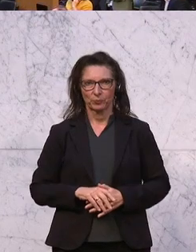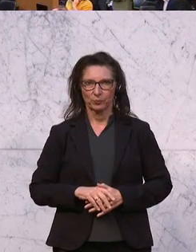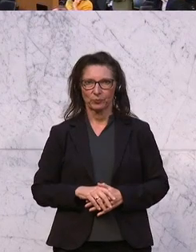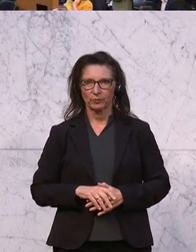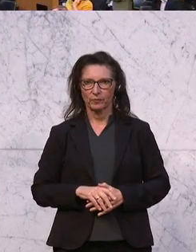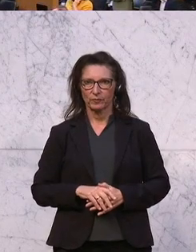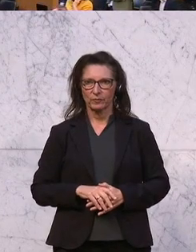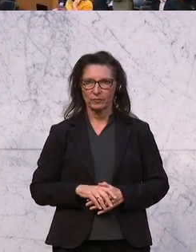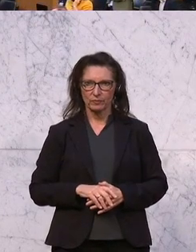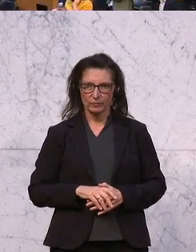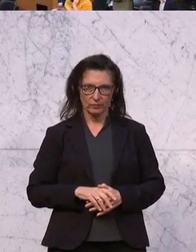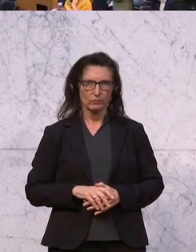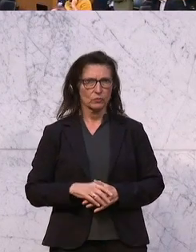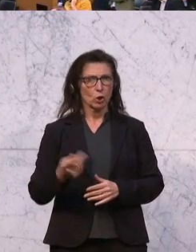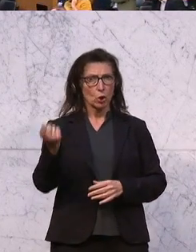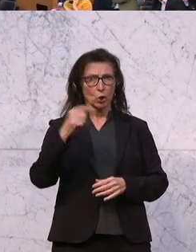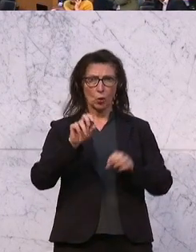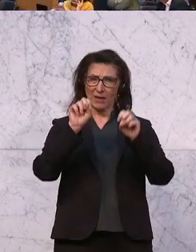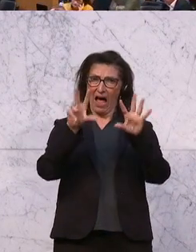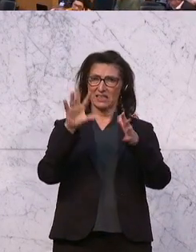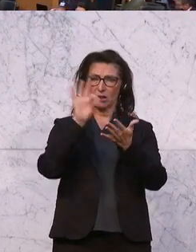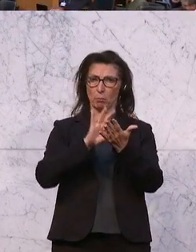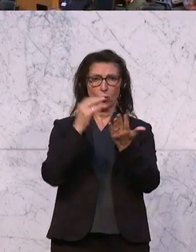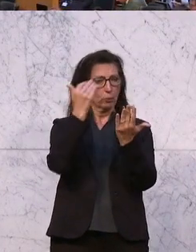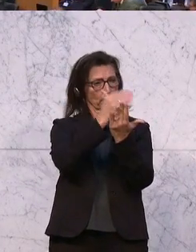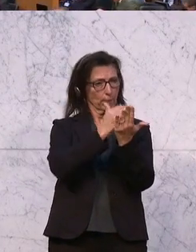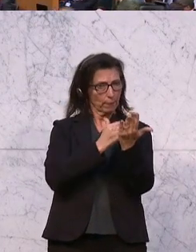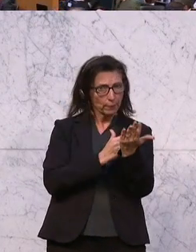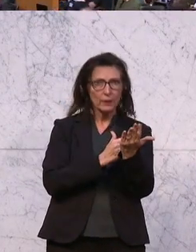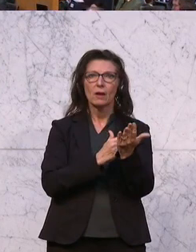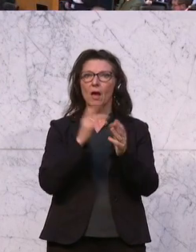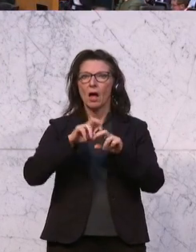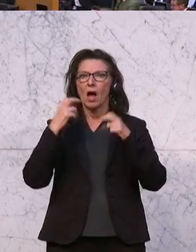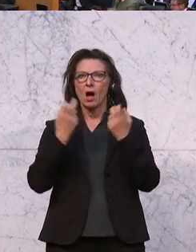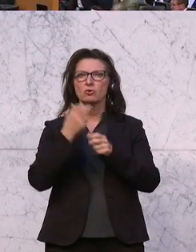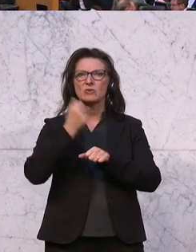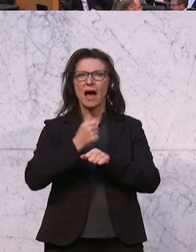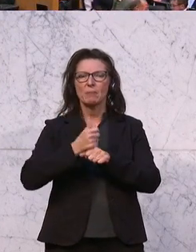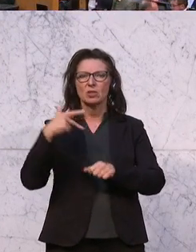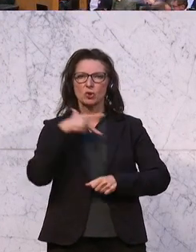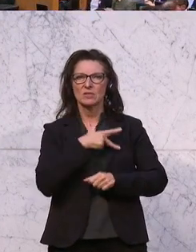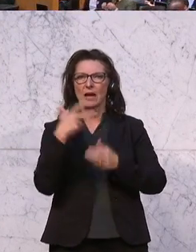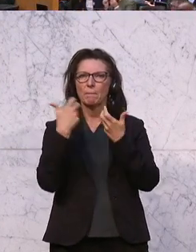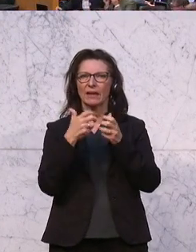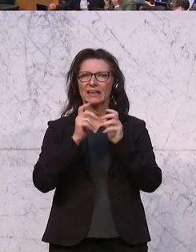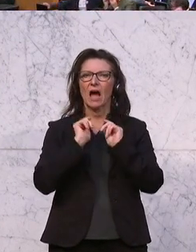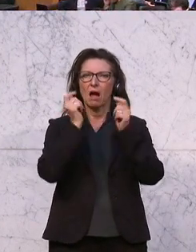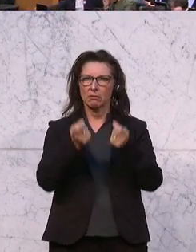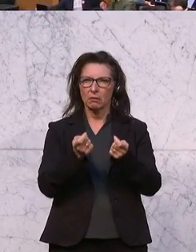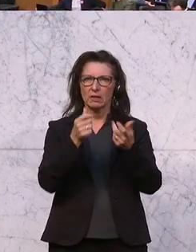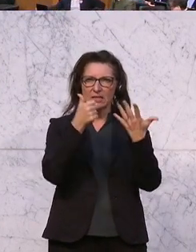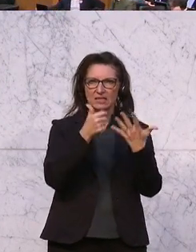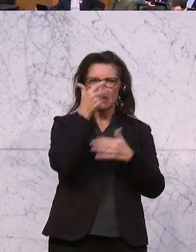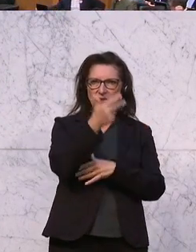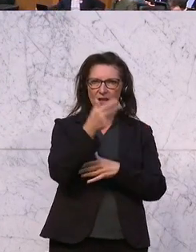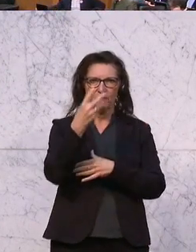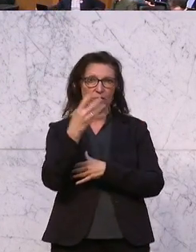Wir kommen nun zum Tagesordnungspunkt 18. Beschäftigte, die über einen längeren Zeitraum